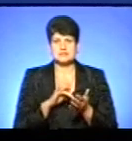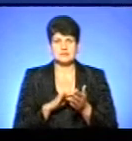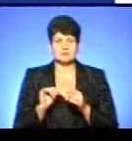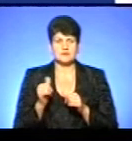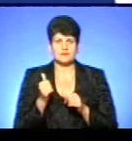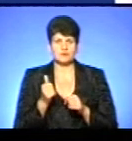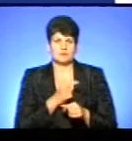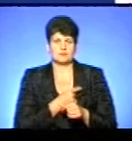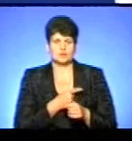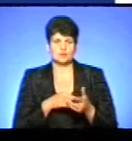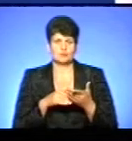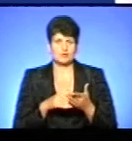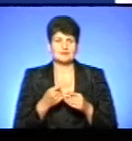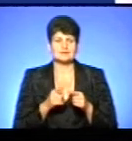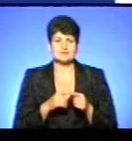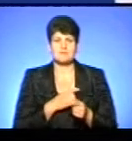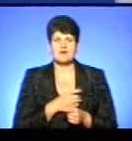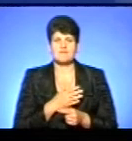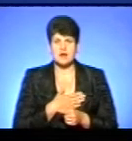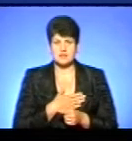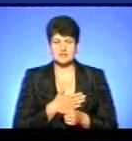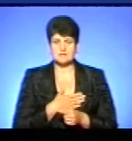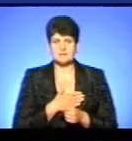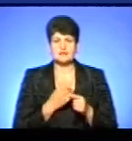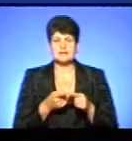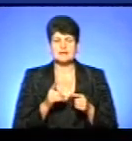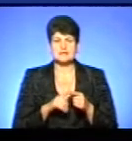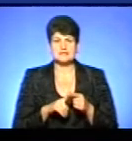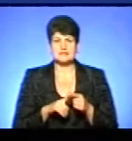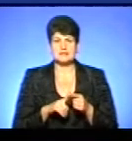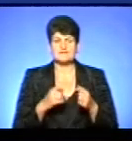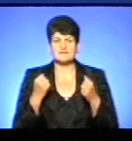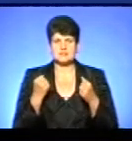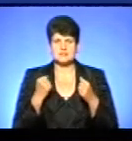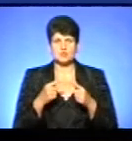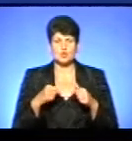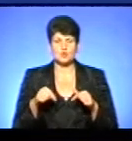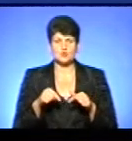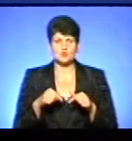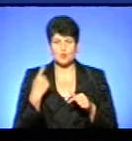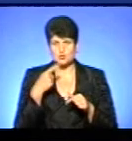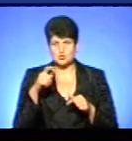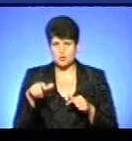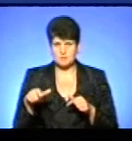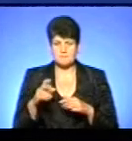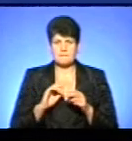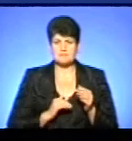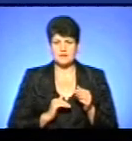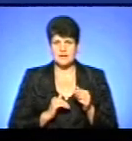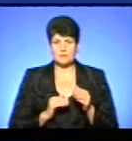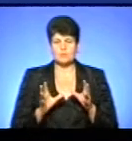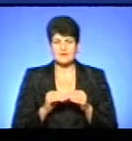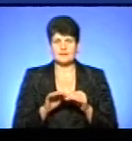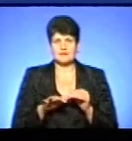-санітарних допомог, це і приватні, це є фізичні особи, підприємці, також об'єднані територіальні